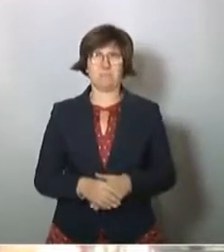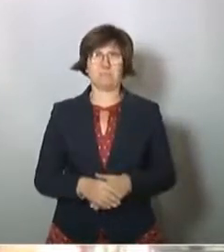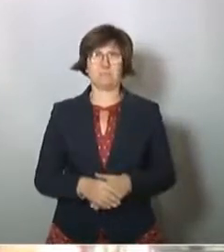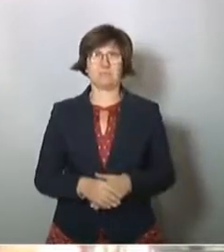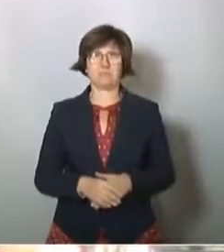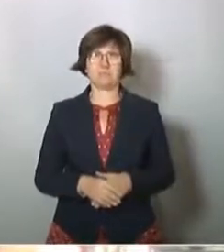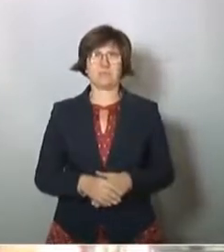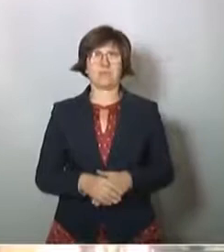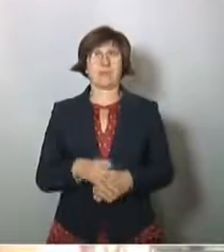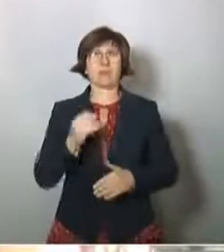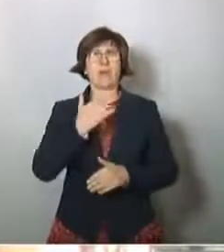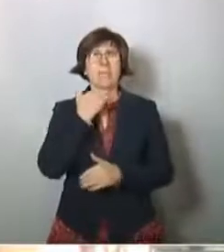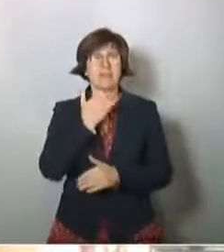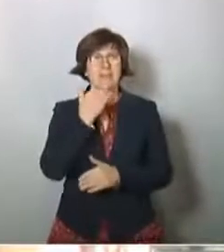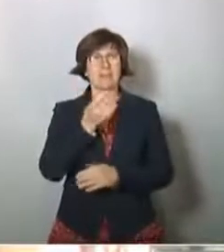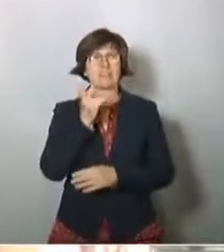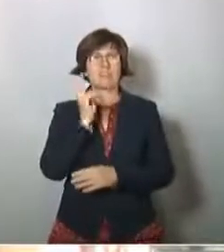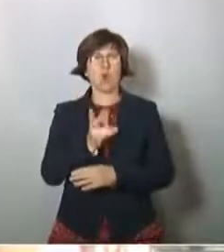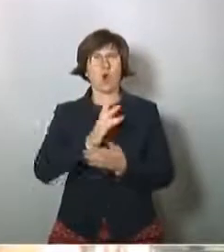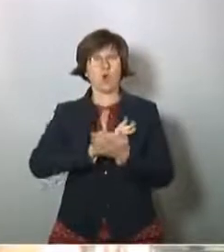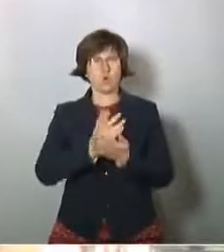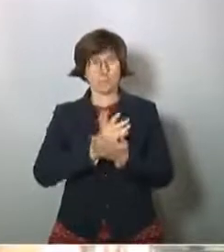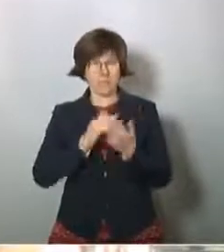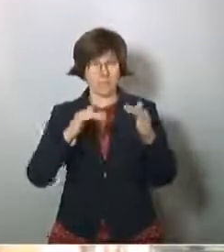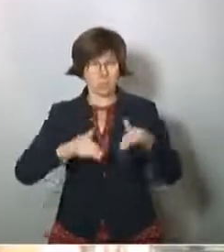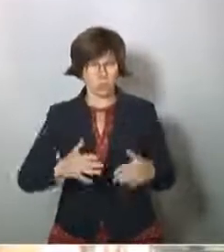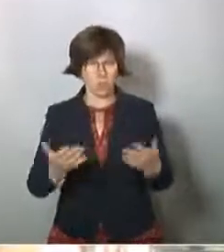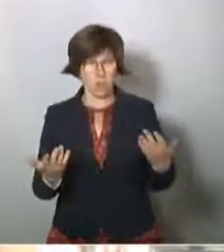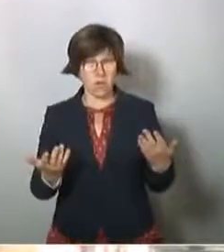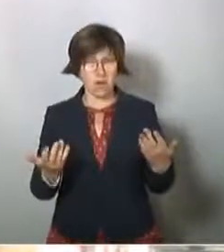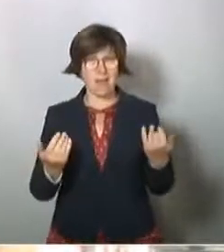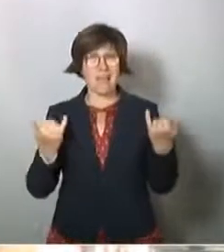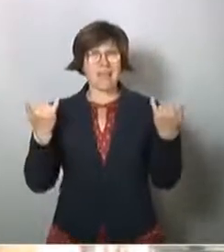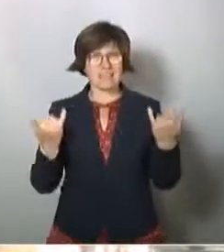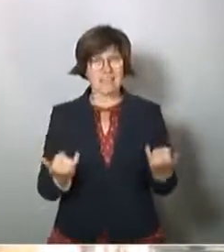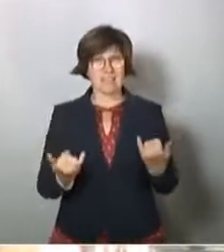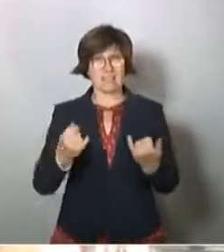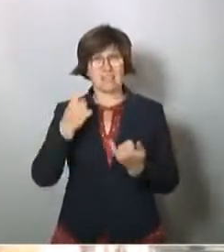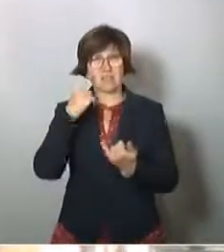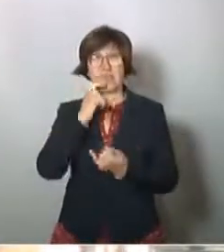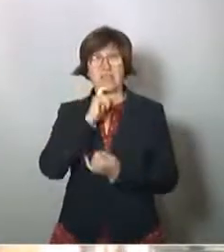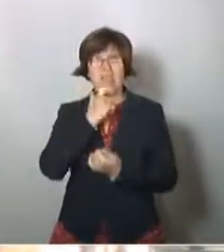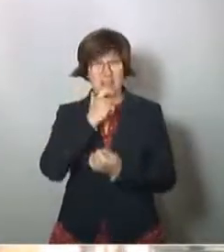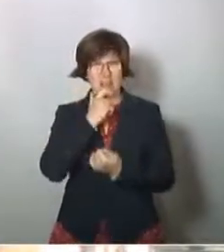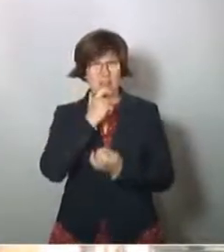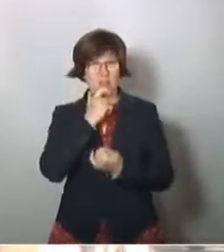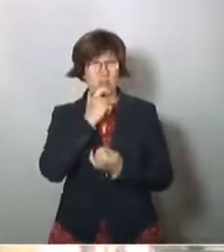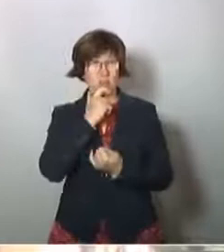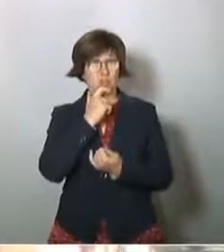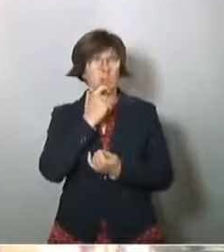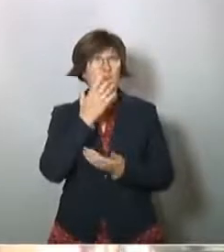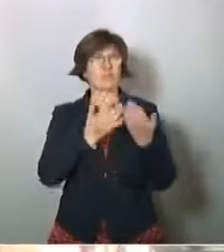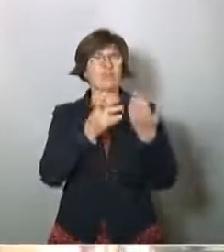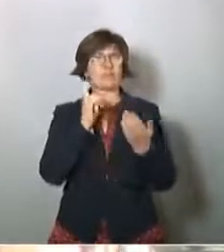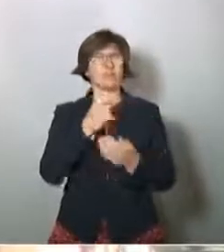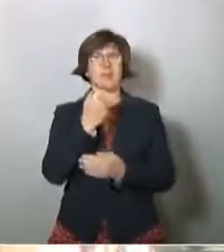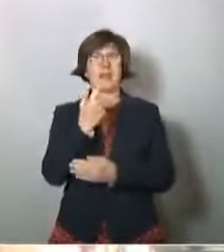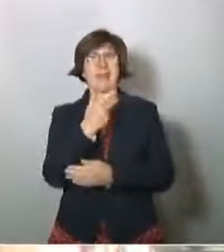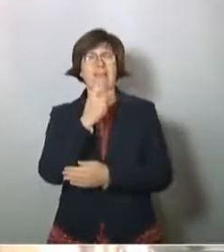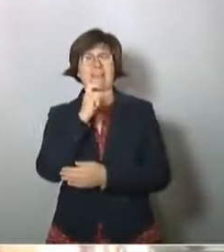Und das ist der Bericht, der ist noch in der Übersetzung. Jetzt liegt er im Augenblick erst auf Englisch vor. Vielleicht muss ich ein paar englische